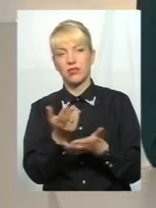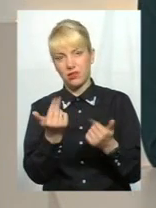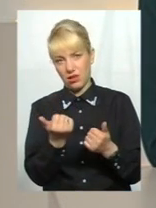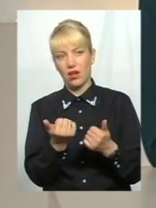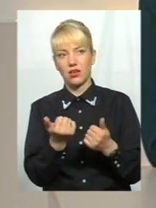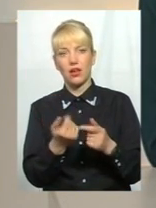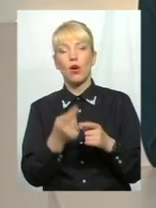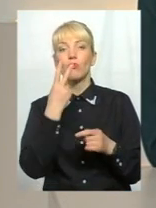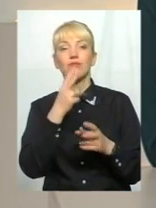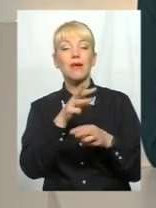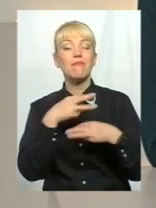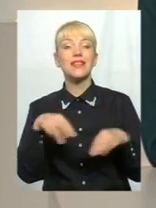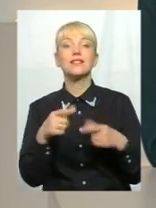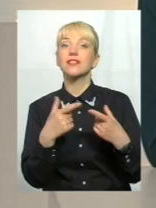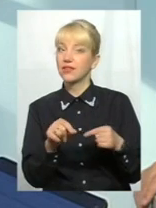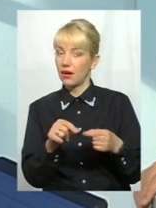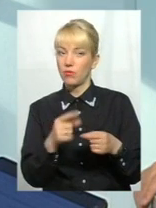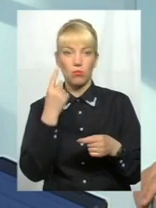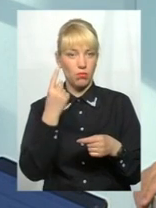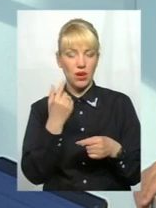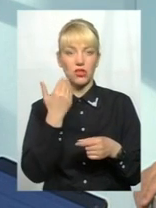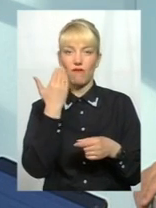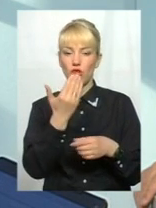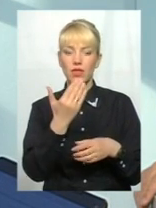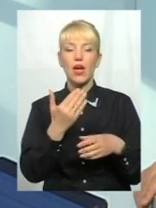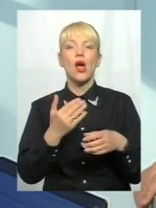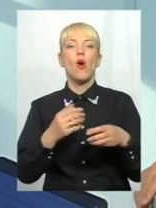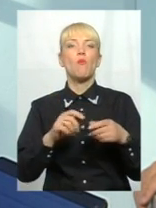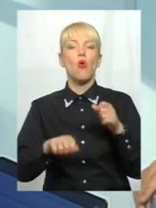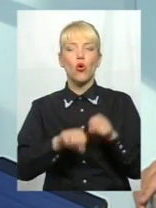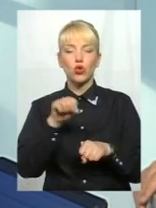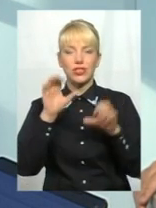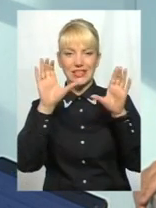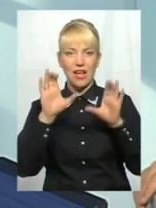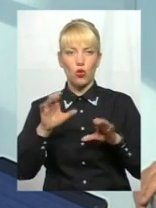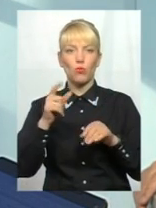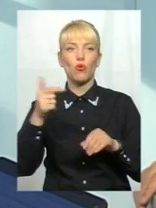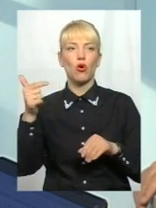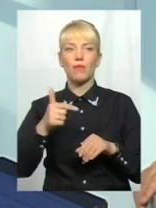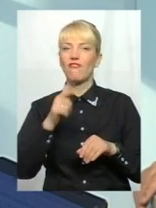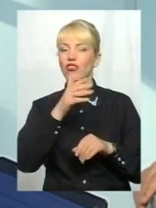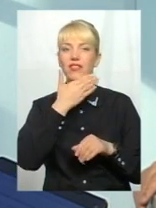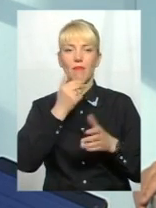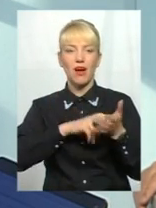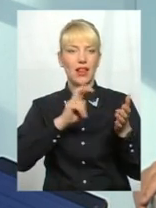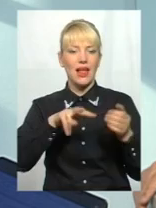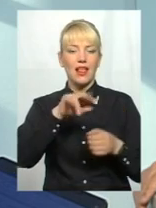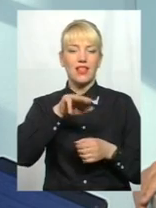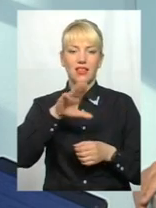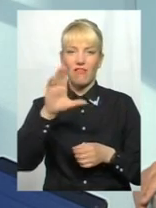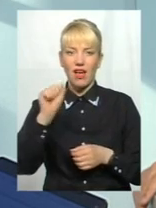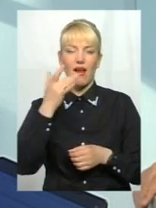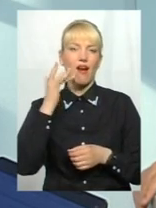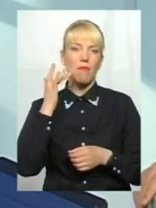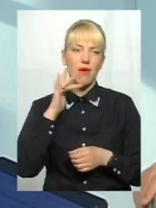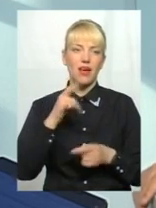міністри. Вони, по-перше, порушили закон і Конституцію про громадянство. Значить, вони не вийшли з громадянства ні Литви, ні Америки, ні Грузії,